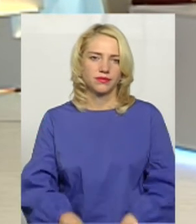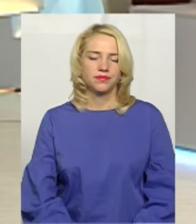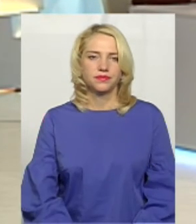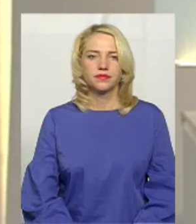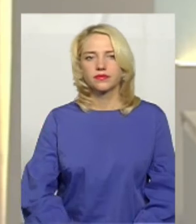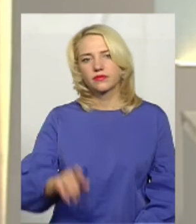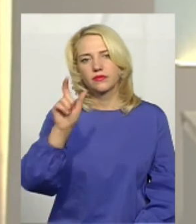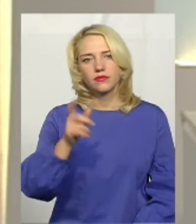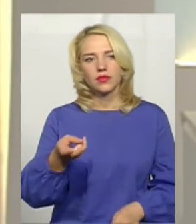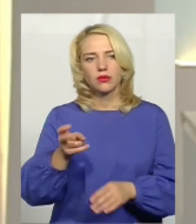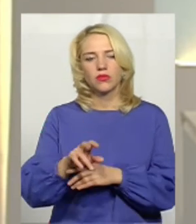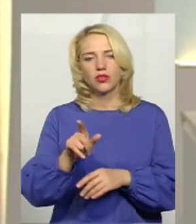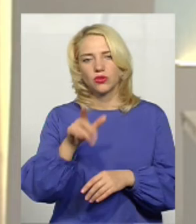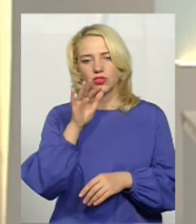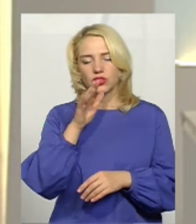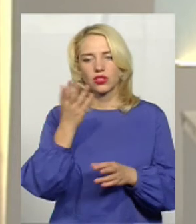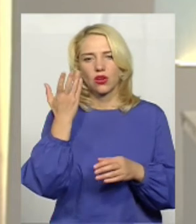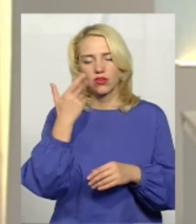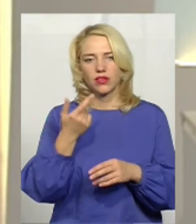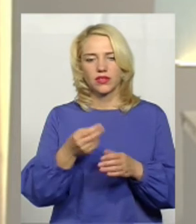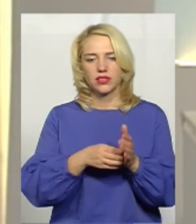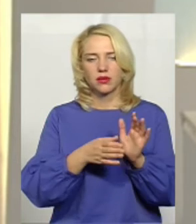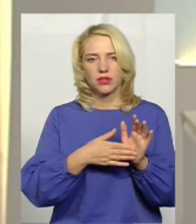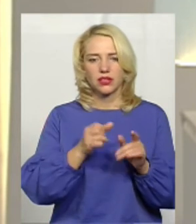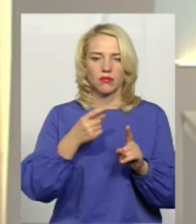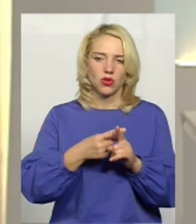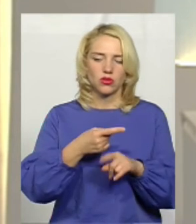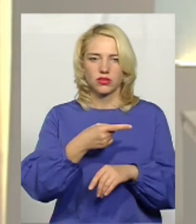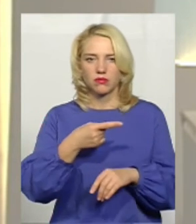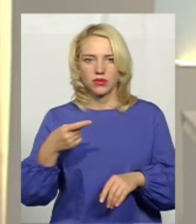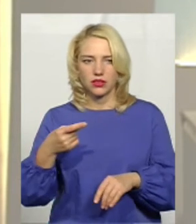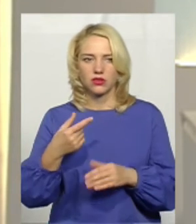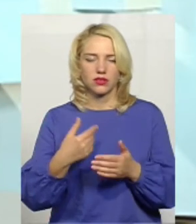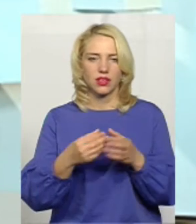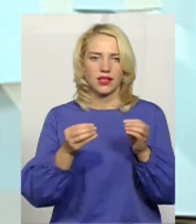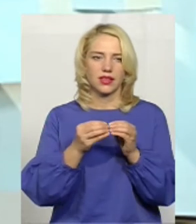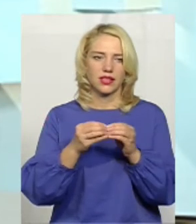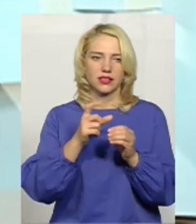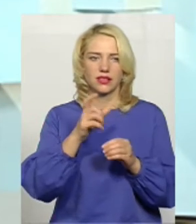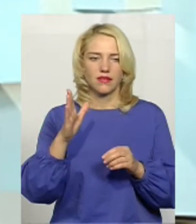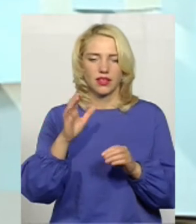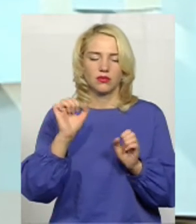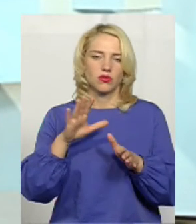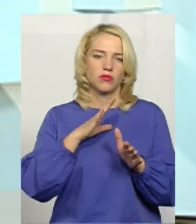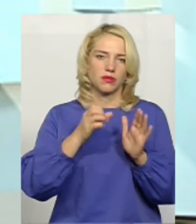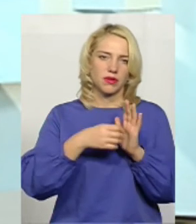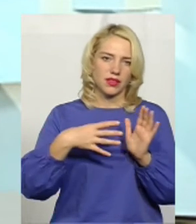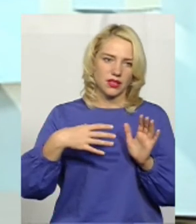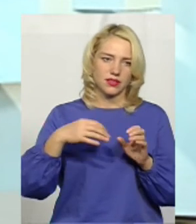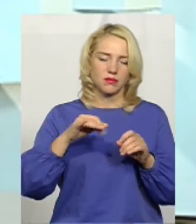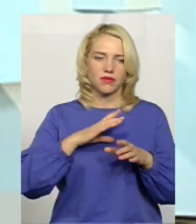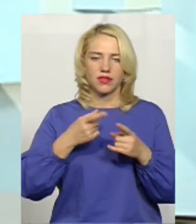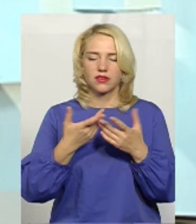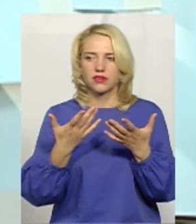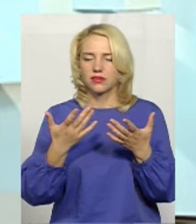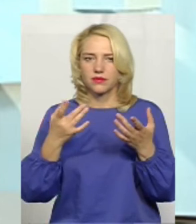Тобто людина приходить на той час, на який вона записана, і плюс-мінус? 10 хвилин, може бути 15. Бувають якісь